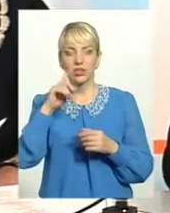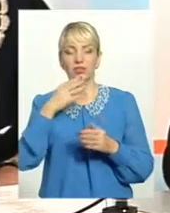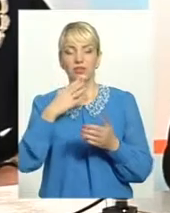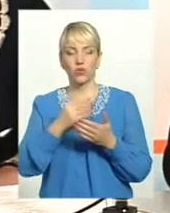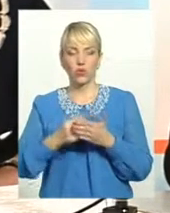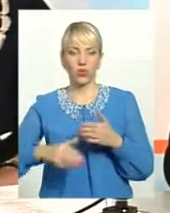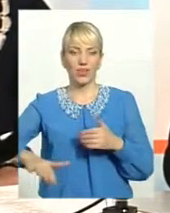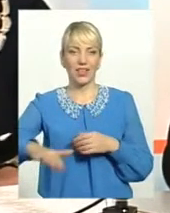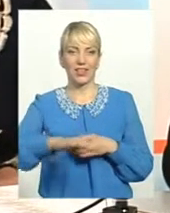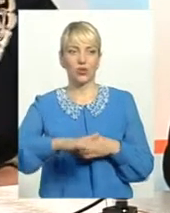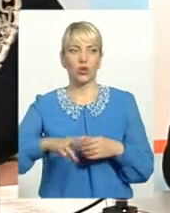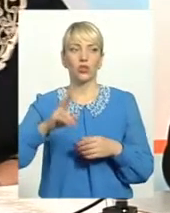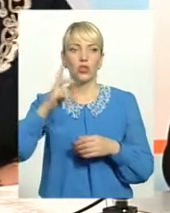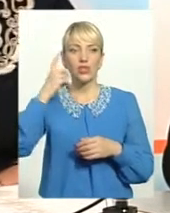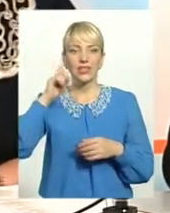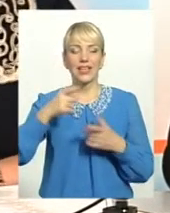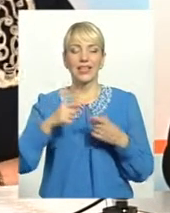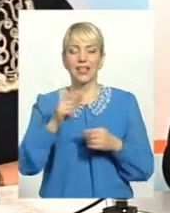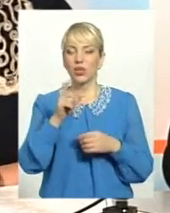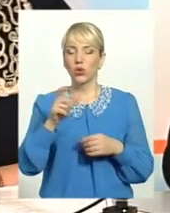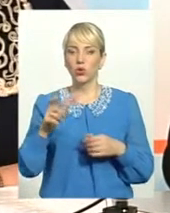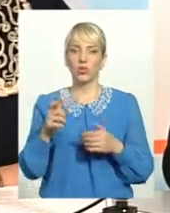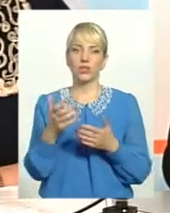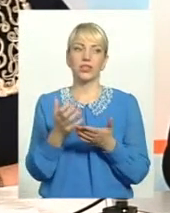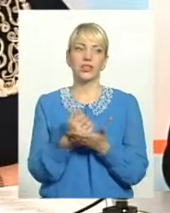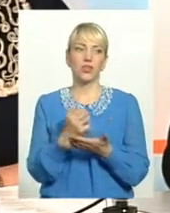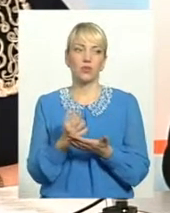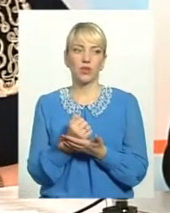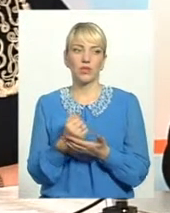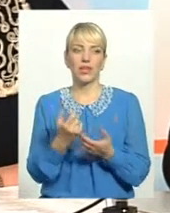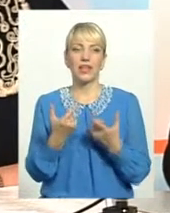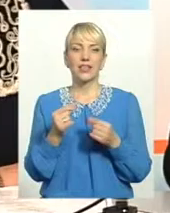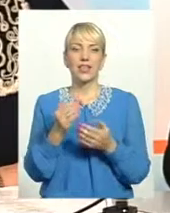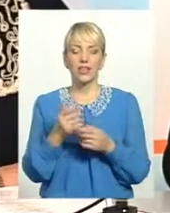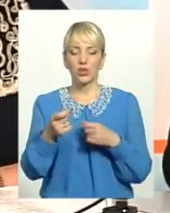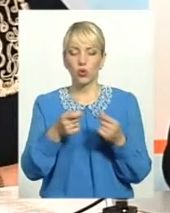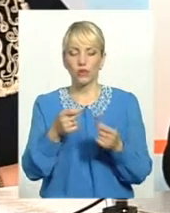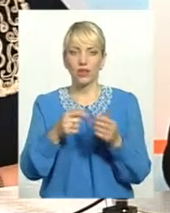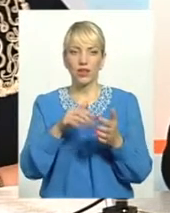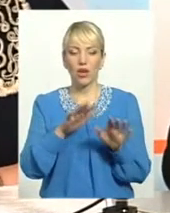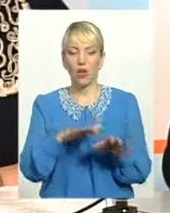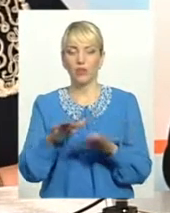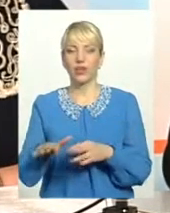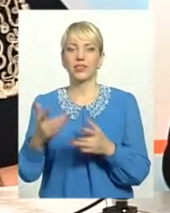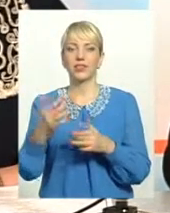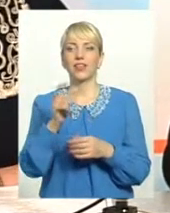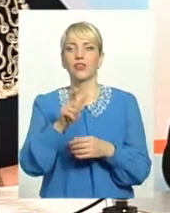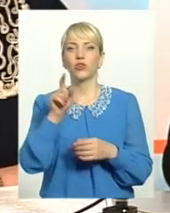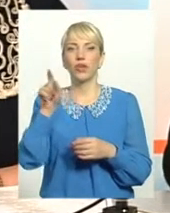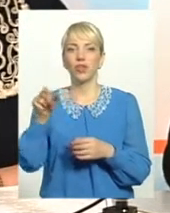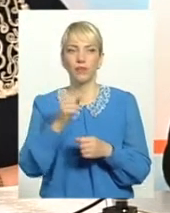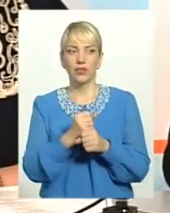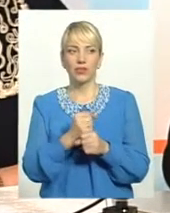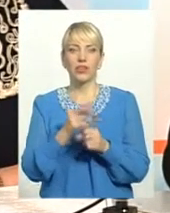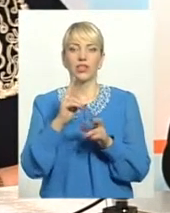вони, знає, де люди, де знаходиться той чи інший торгівельний об'єкт, скільки там людей працює, як їм